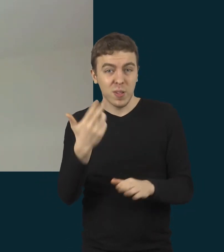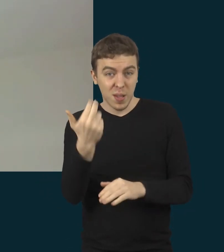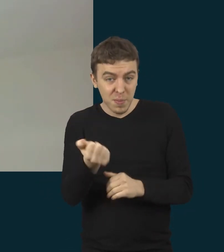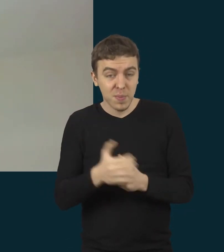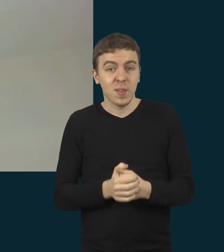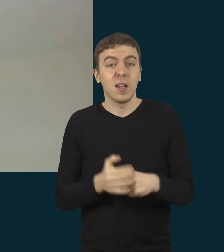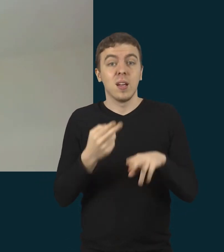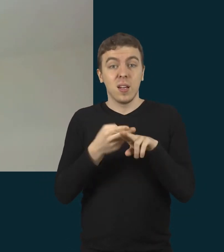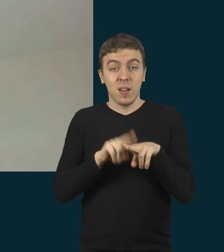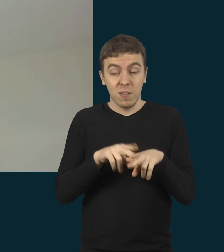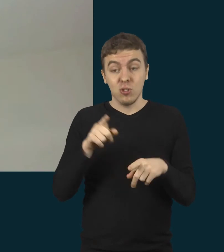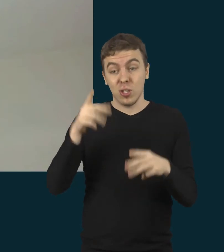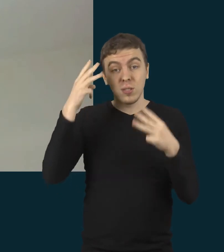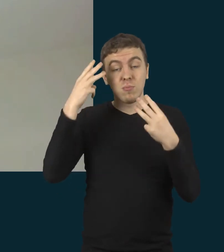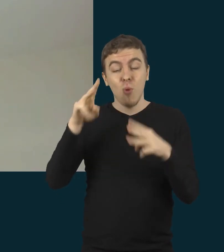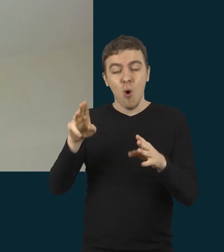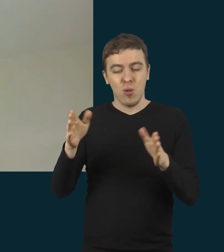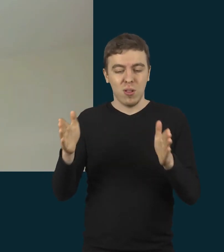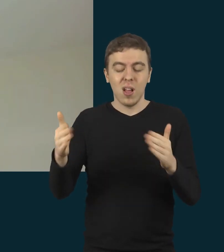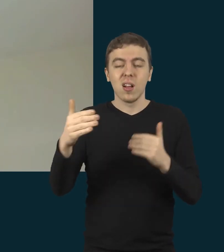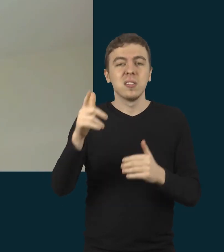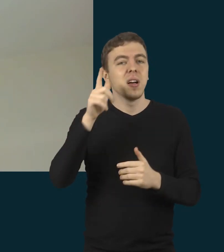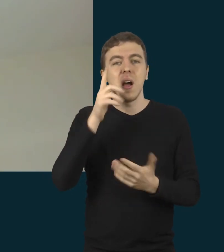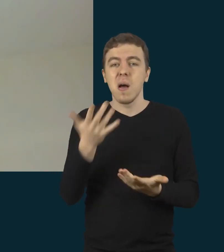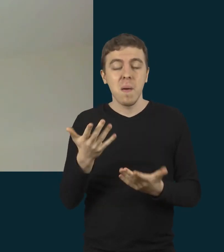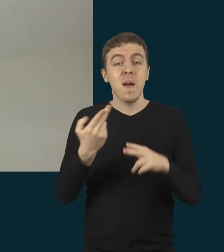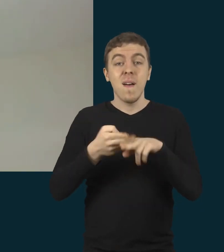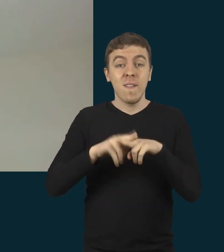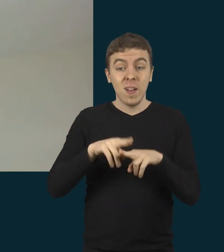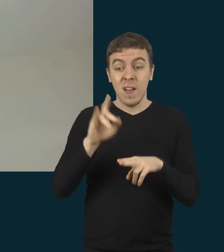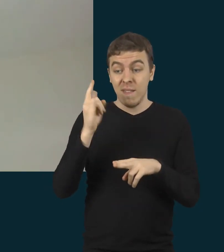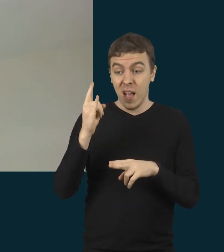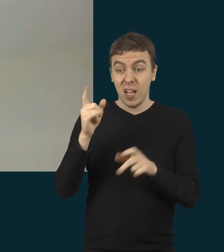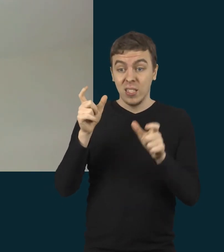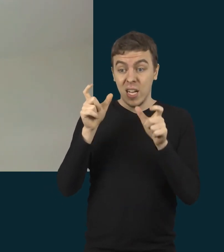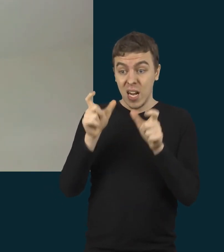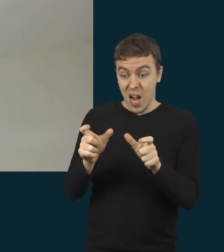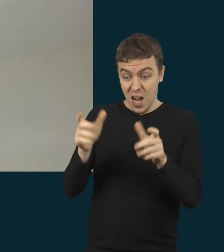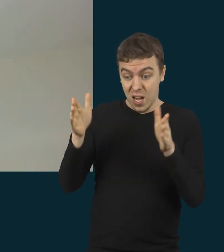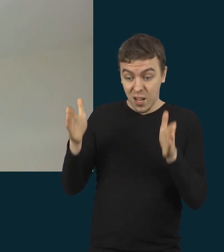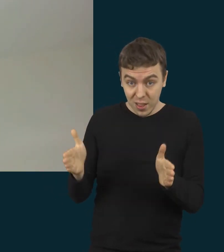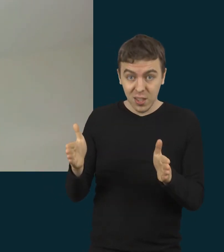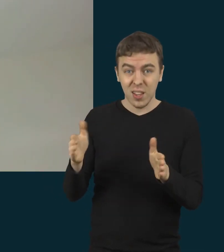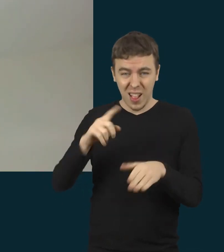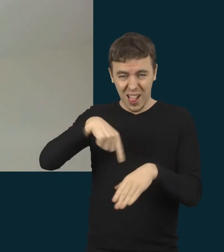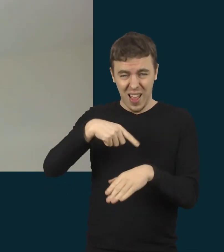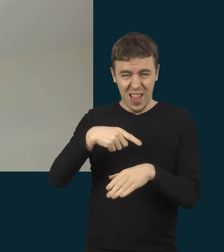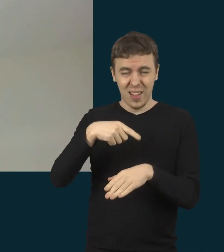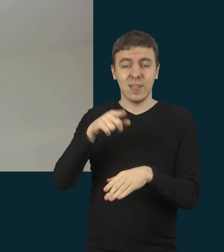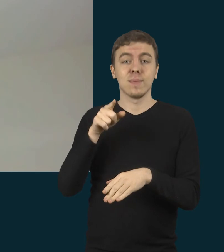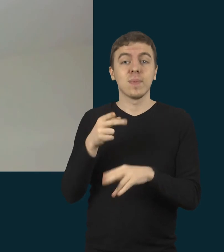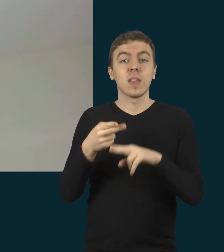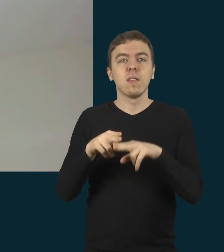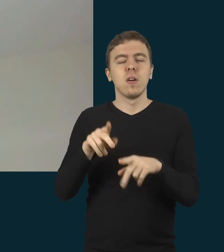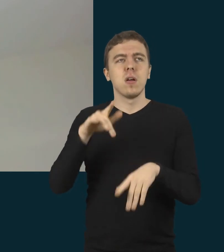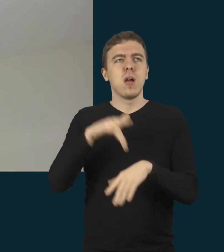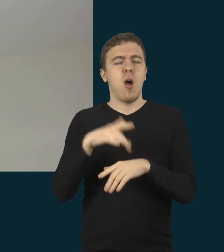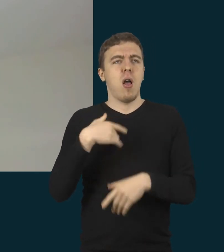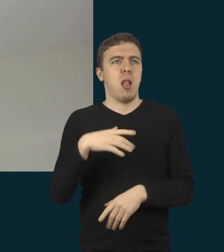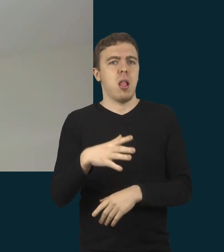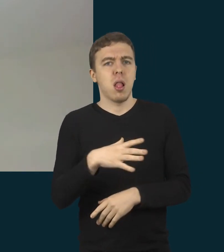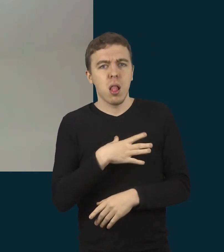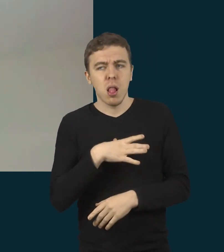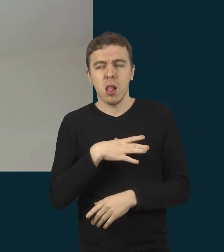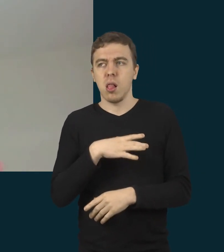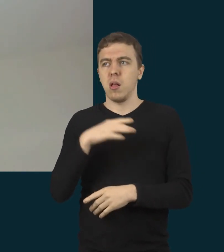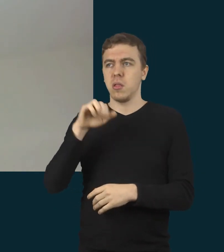irgi mūsų modelis buvo nukreiptas į tai, kad visgi vaikas po karantino metu nepasijustų, kad jis kažko negali, kad dabar